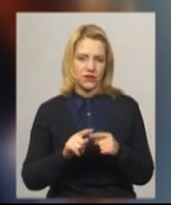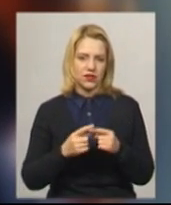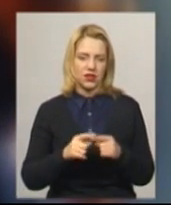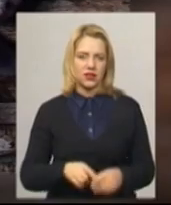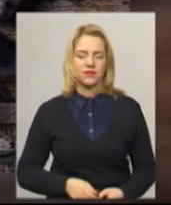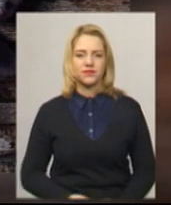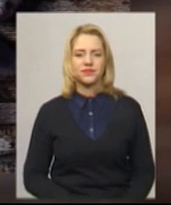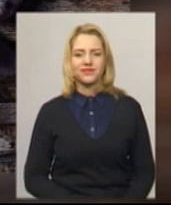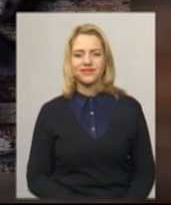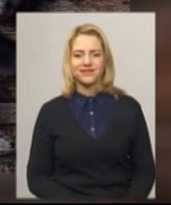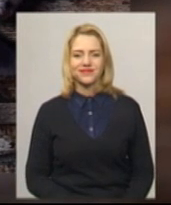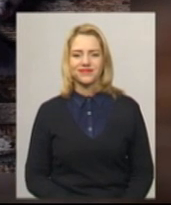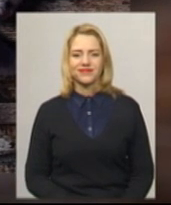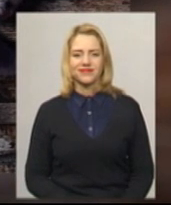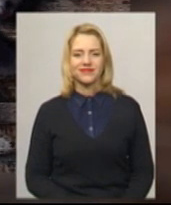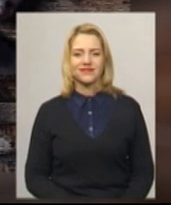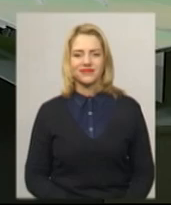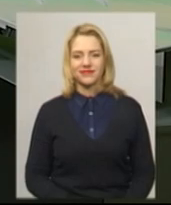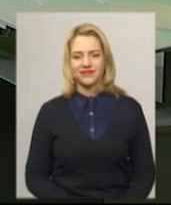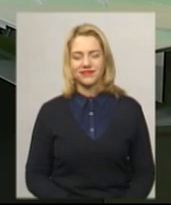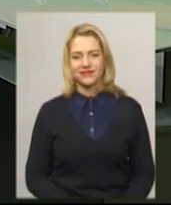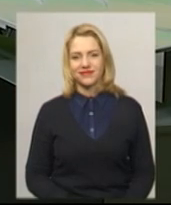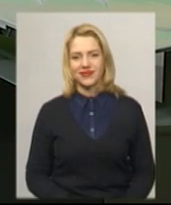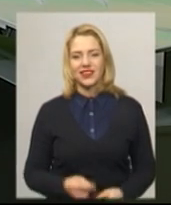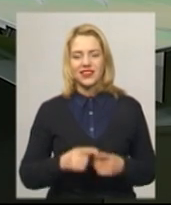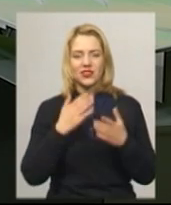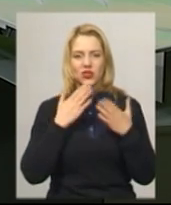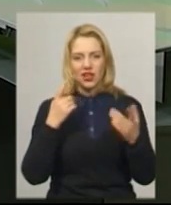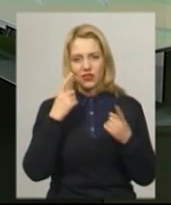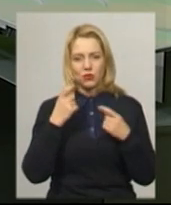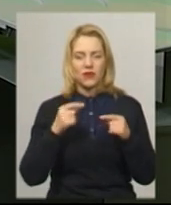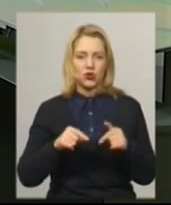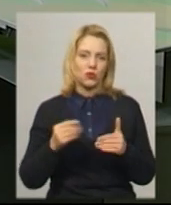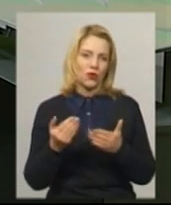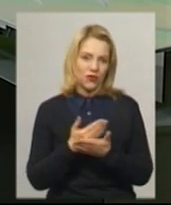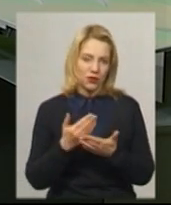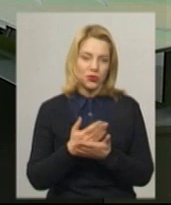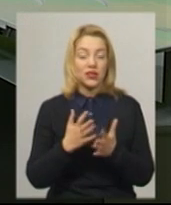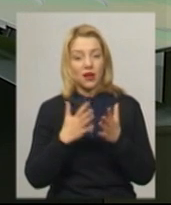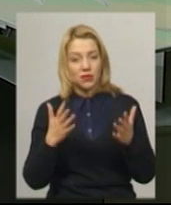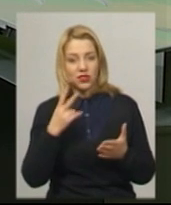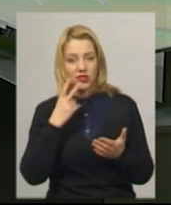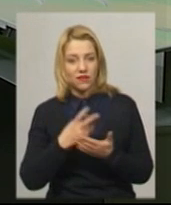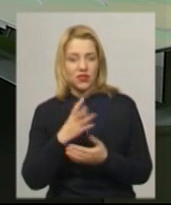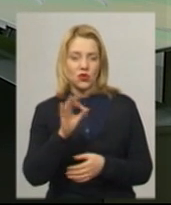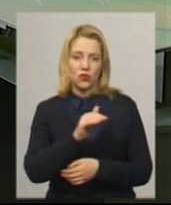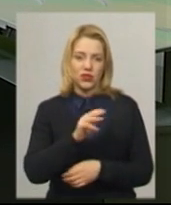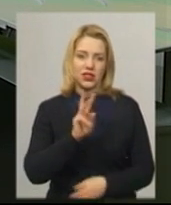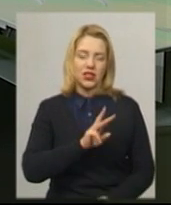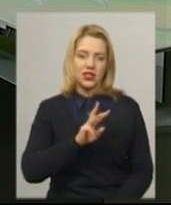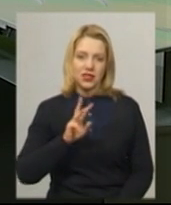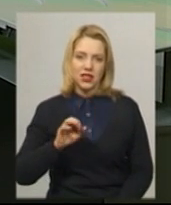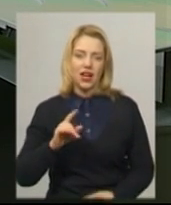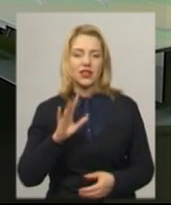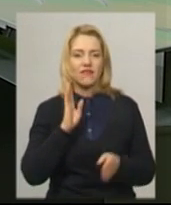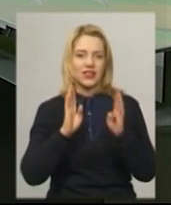Мовчан. Новини на Суспільному. Хмельницький. Це остання інформація цього випуску. Більше новин знаходьте на нашому офіційному сайті та